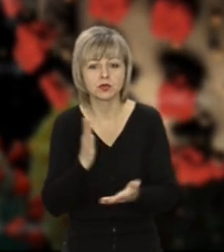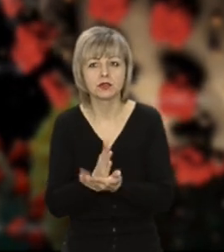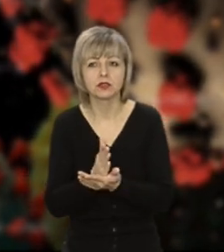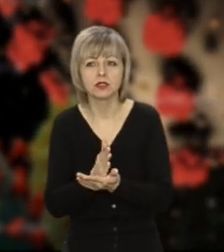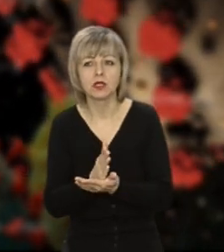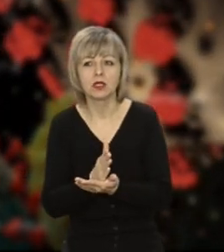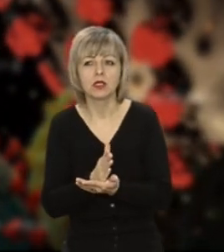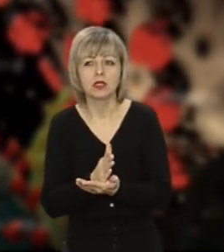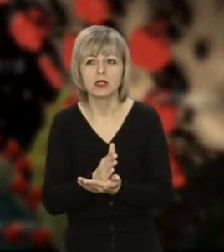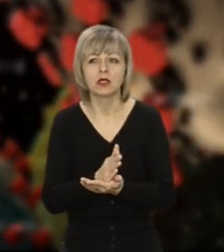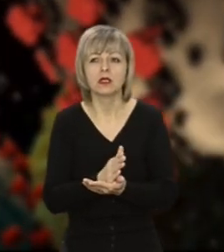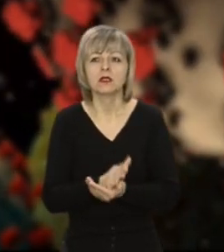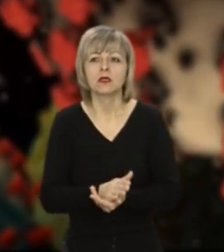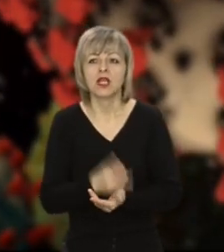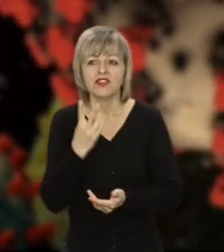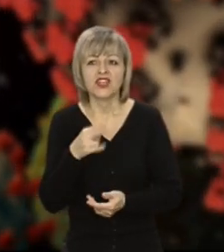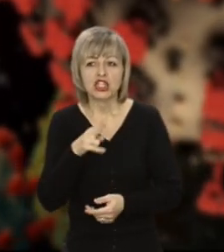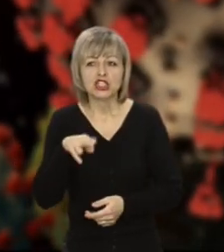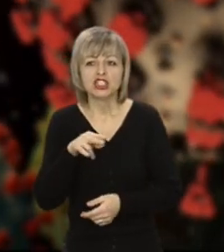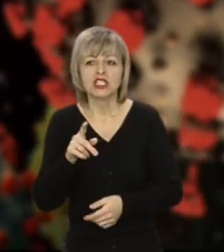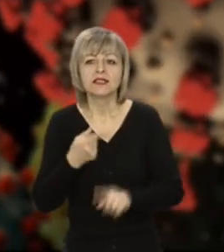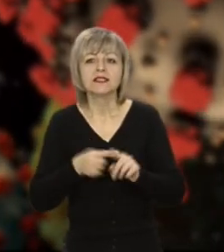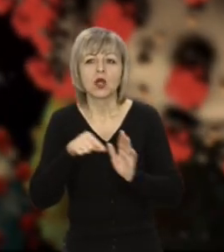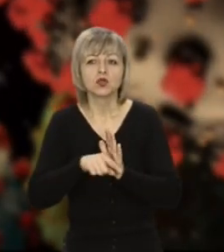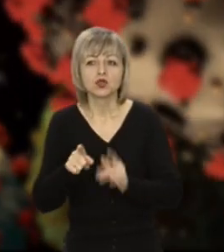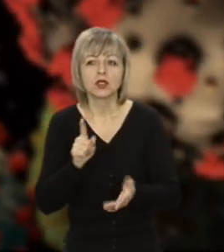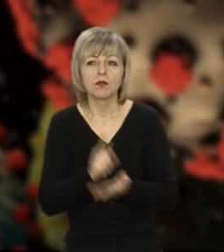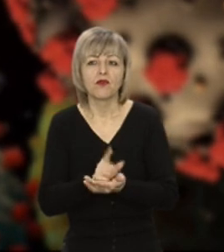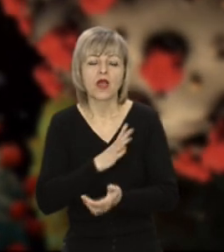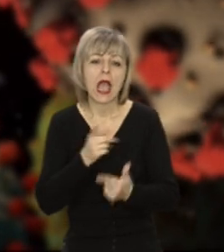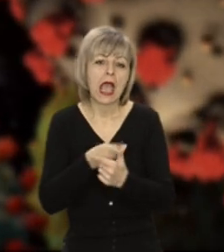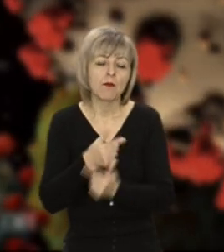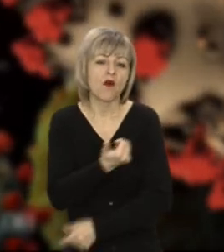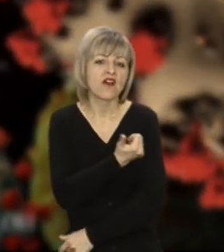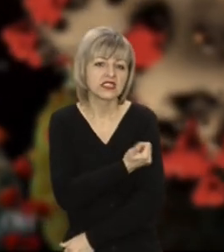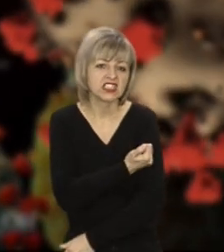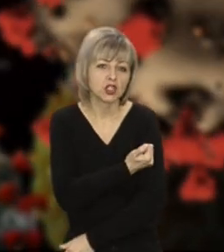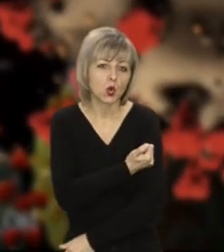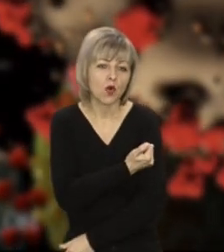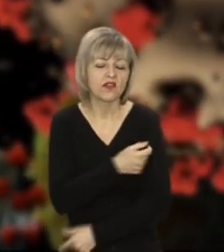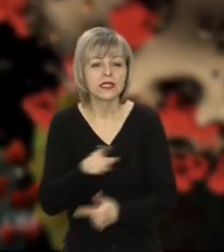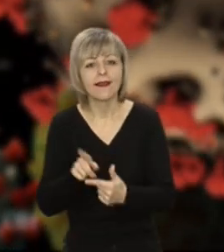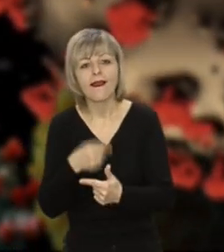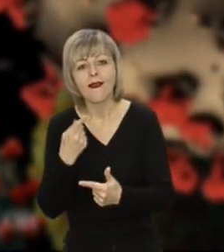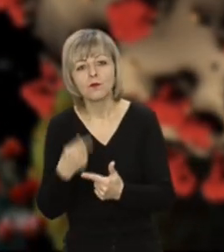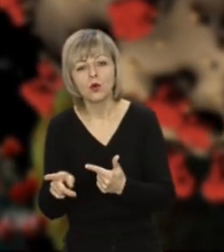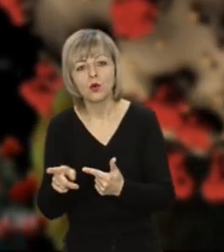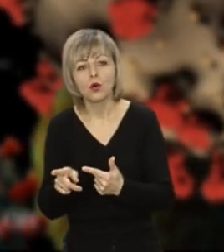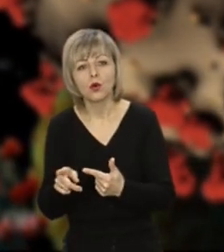з половиною. Це означає, що ти маєш бути або вакцинований, або